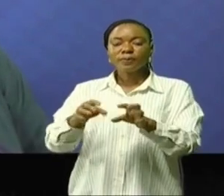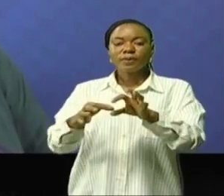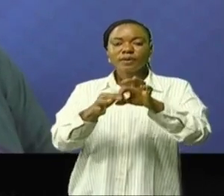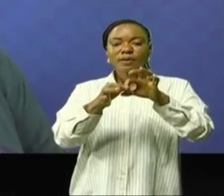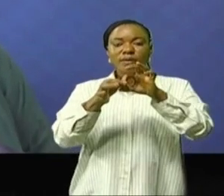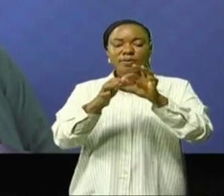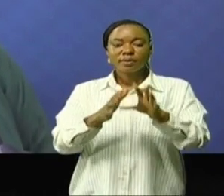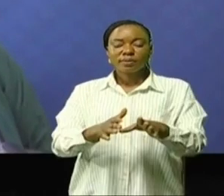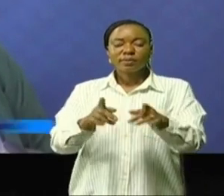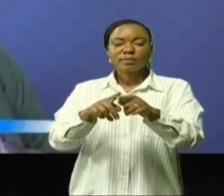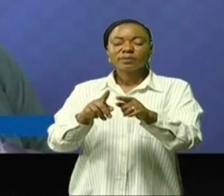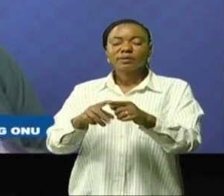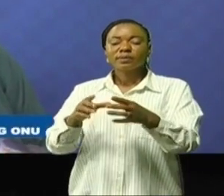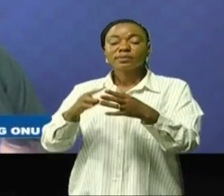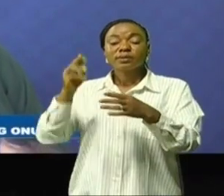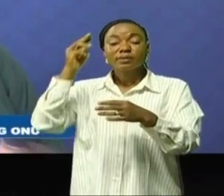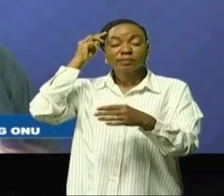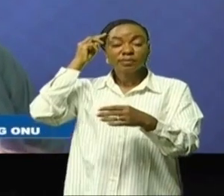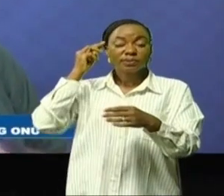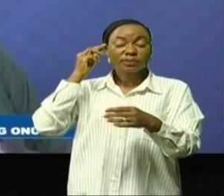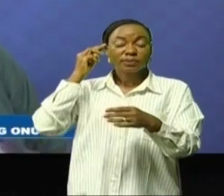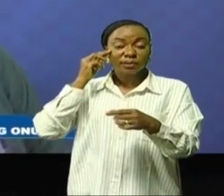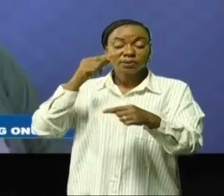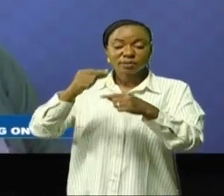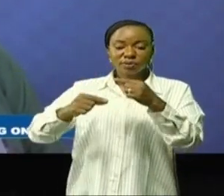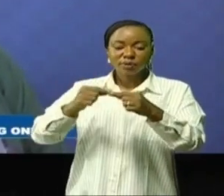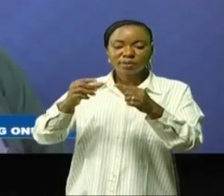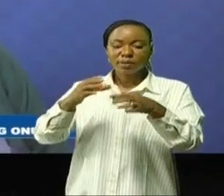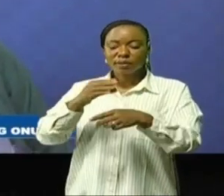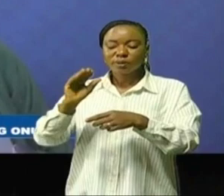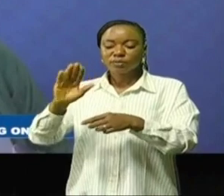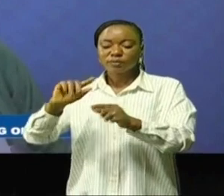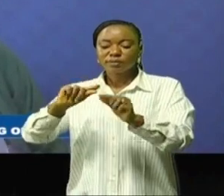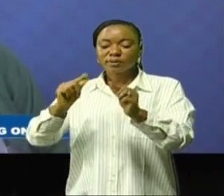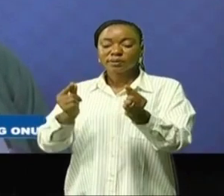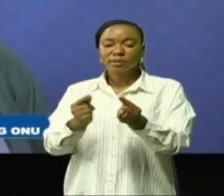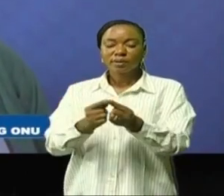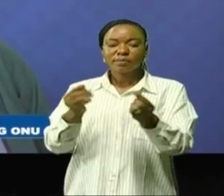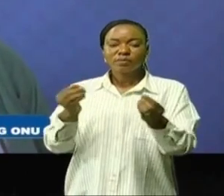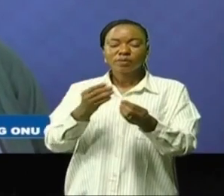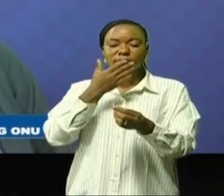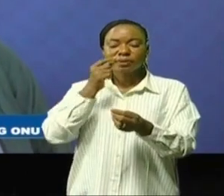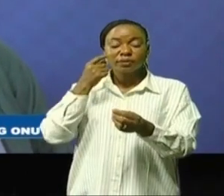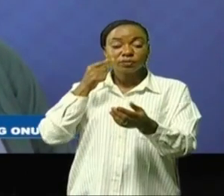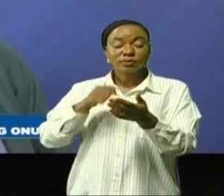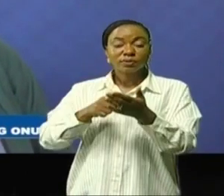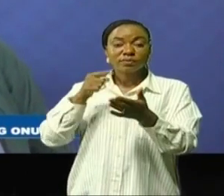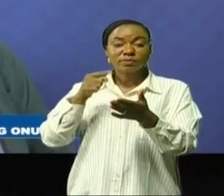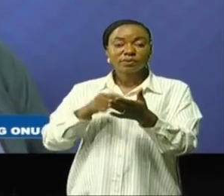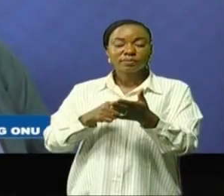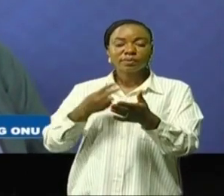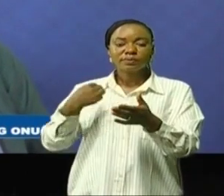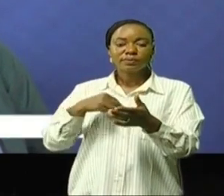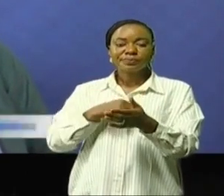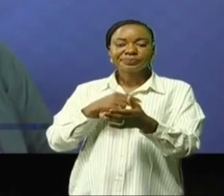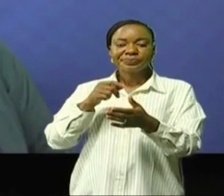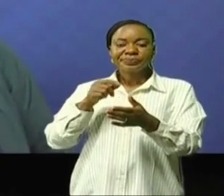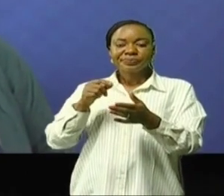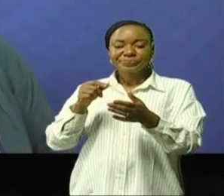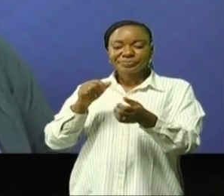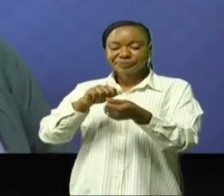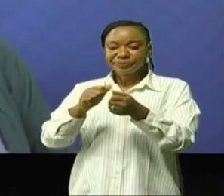avec son excellence Madame le ministre et son équipe parce que nous voyons bien que nous avons des points d'entrée